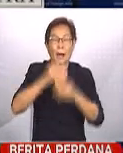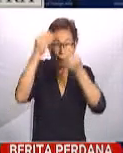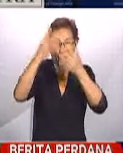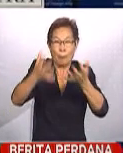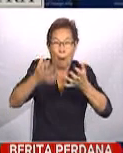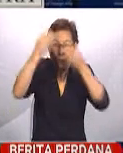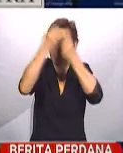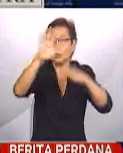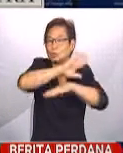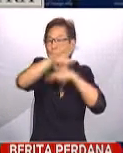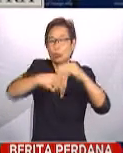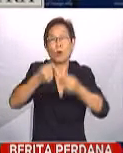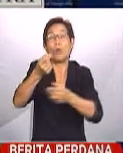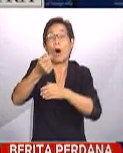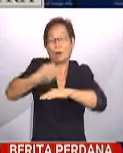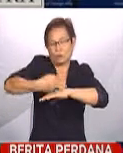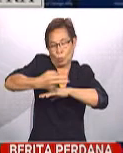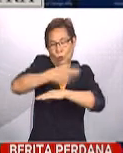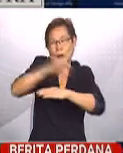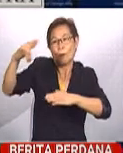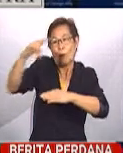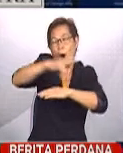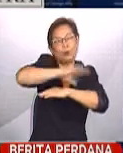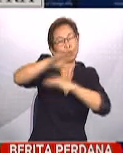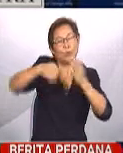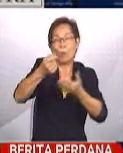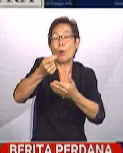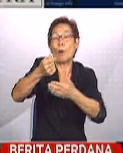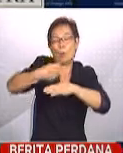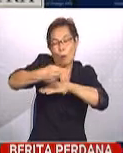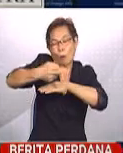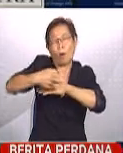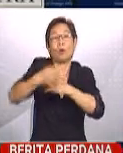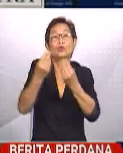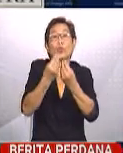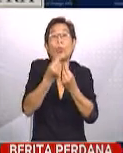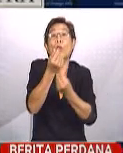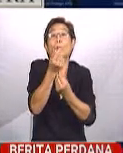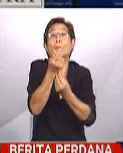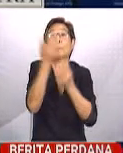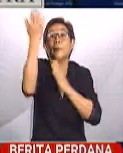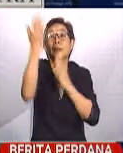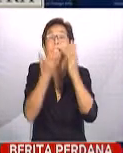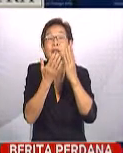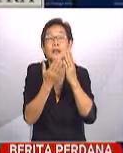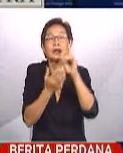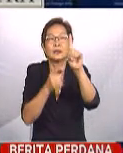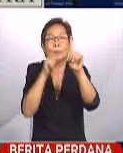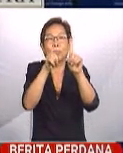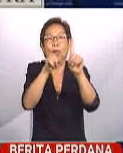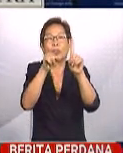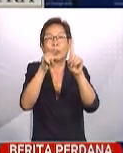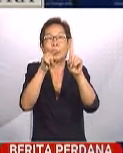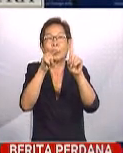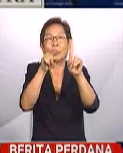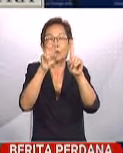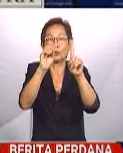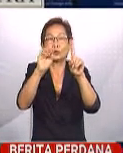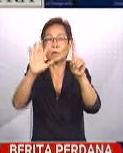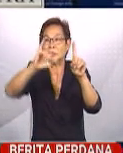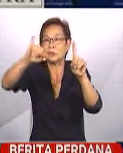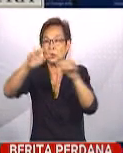segala kos sewaan penerbangan ini iaitu berjumlah ringgit Malaysia 1.05 juta